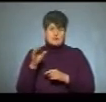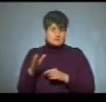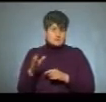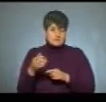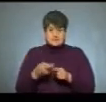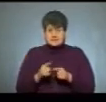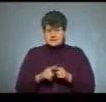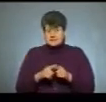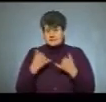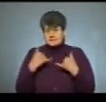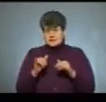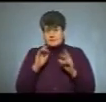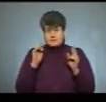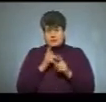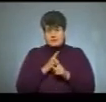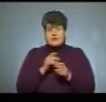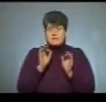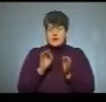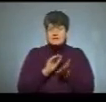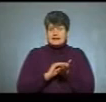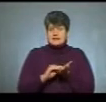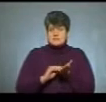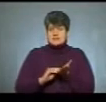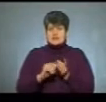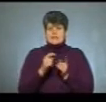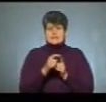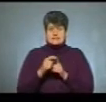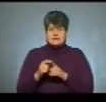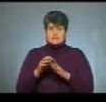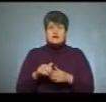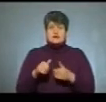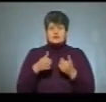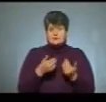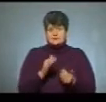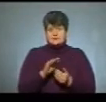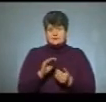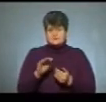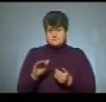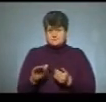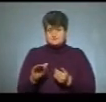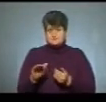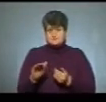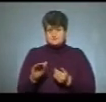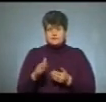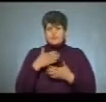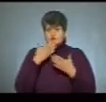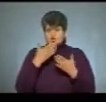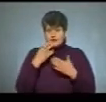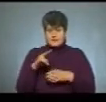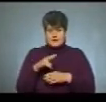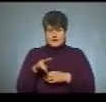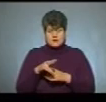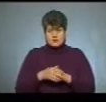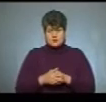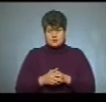звичайно, знову ж таки, правопис, правильне написання слів. Рекомендую учням читати літературу,